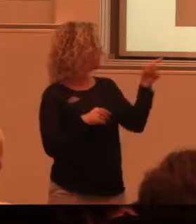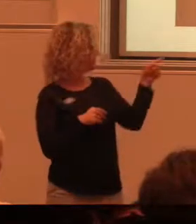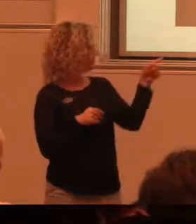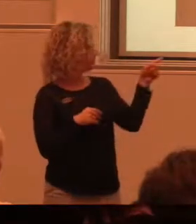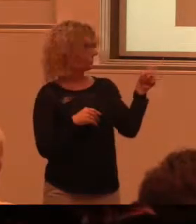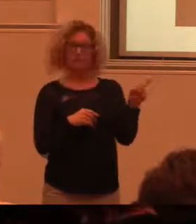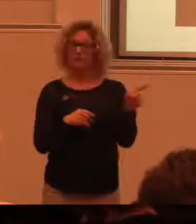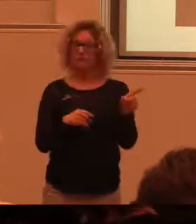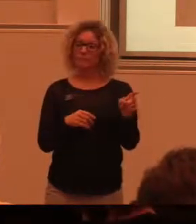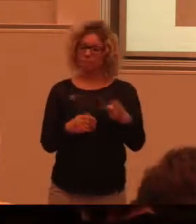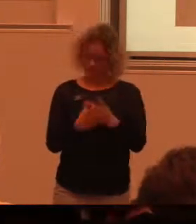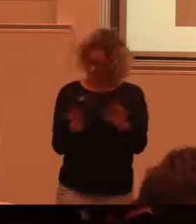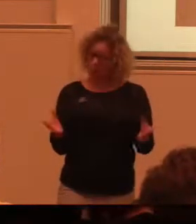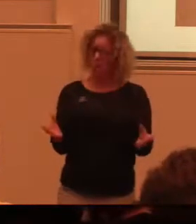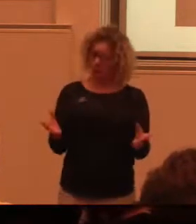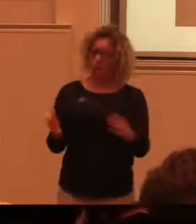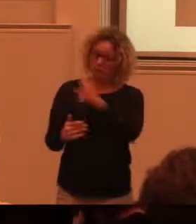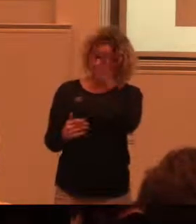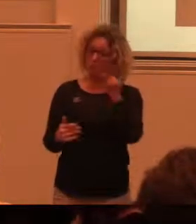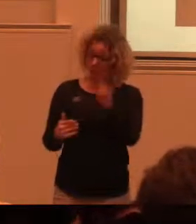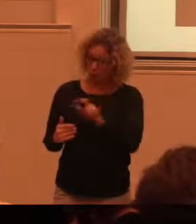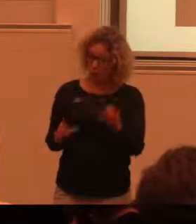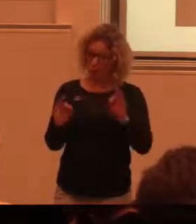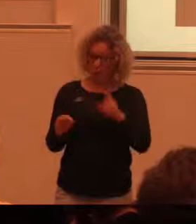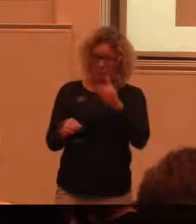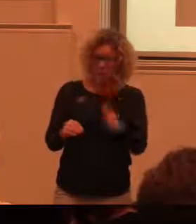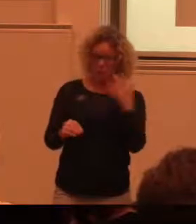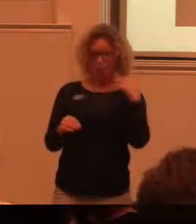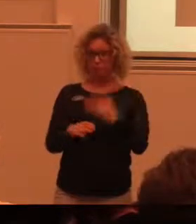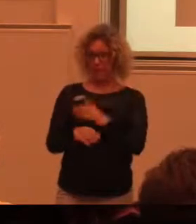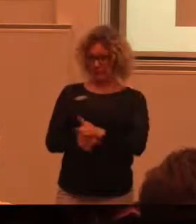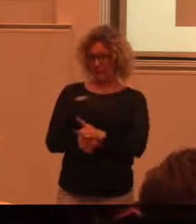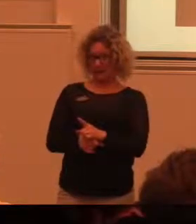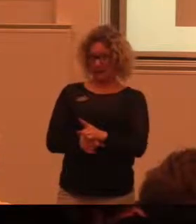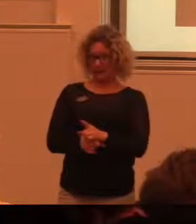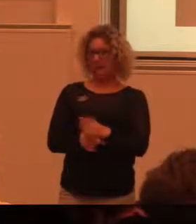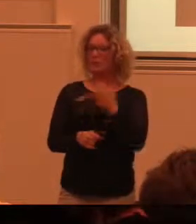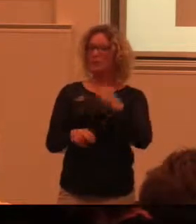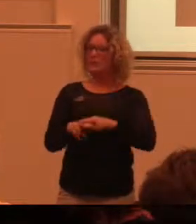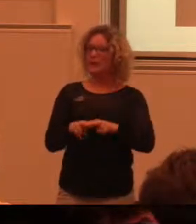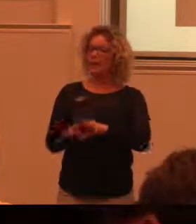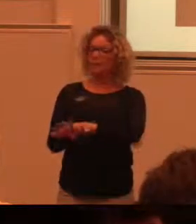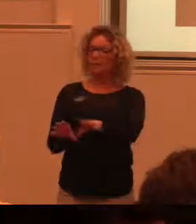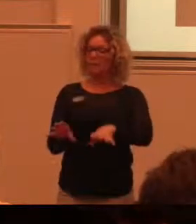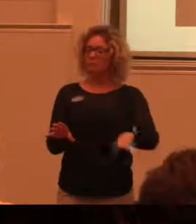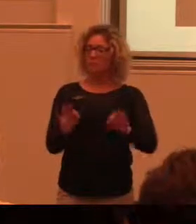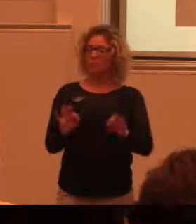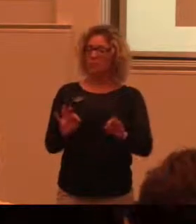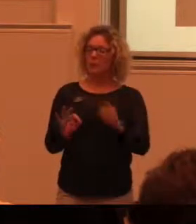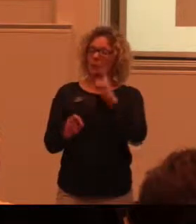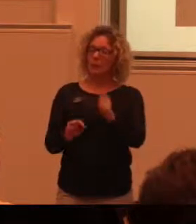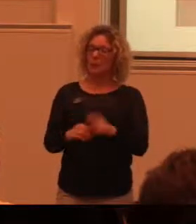Just de visar det gamla klostret och hur det såg ut på medeltiden. Som man kan känna på dessutom.